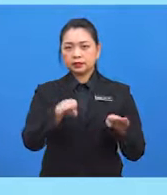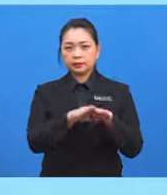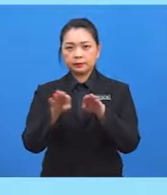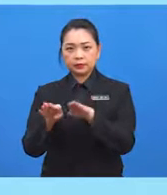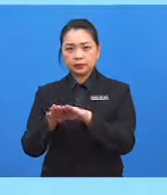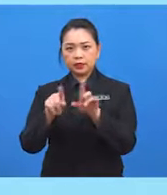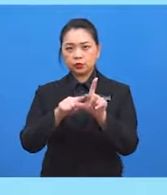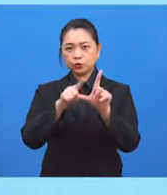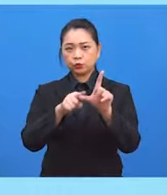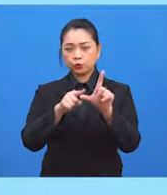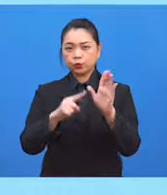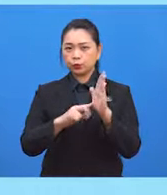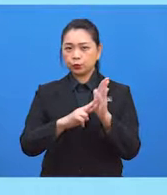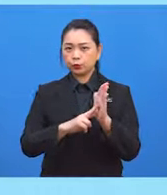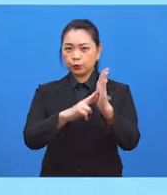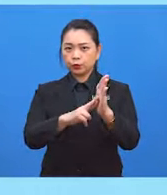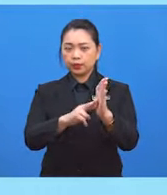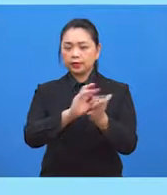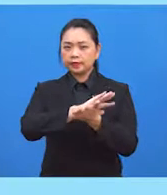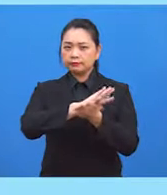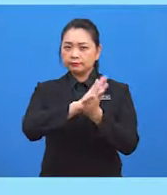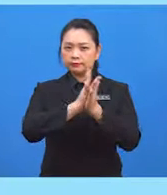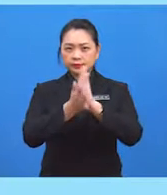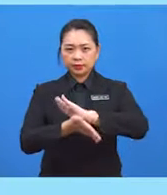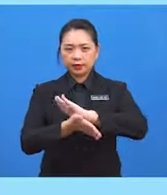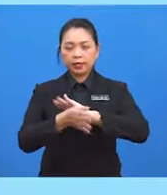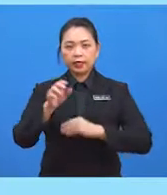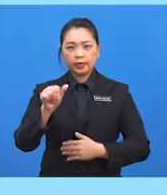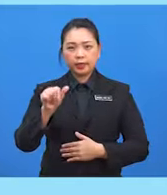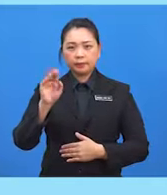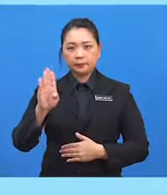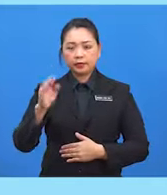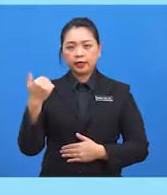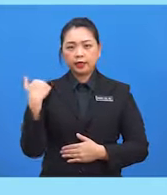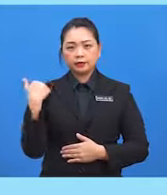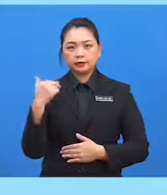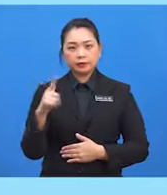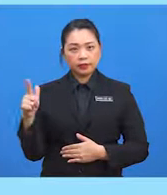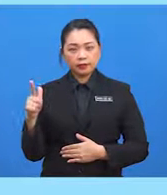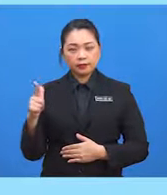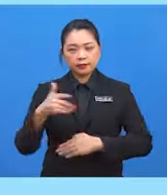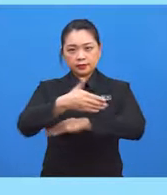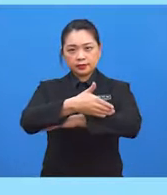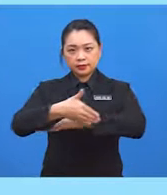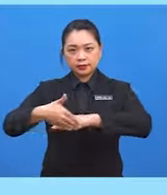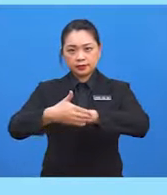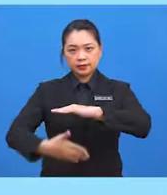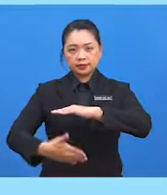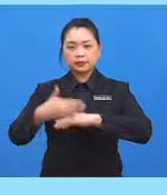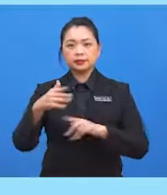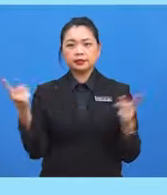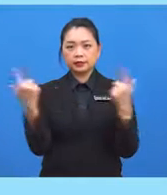sudut rujukan, maka A, B adalah sisi bertentangan, B, C